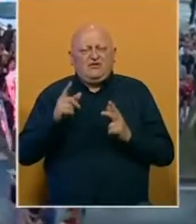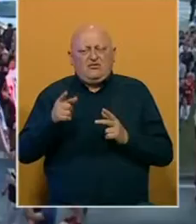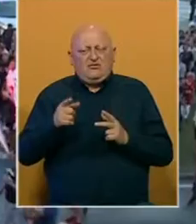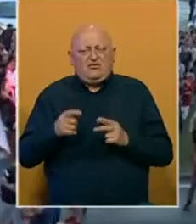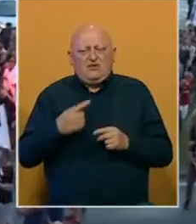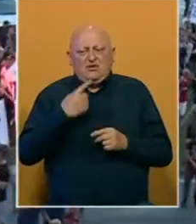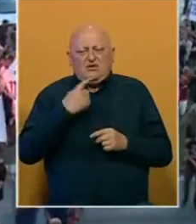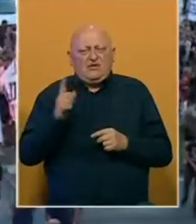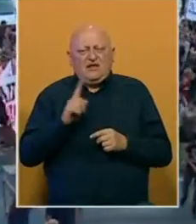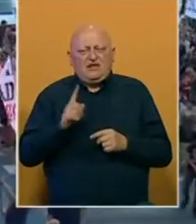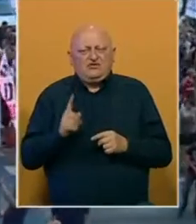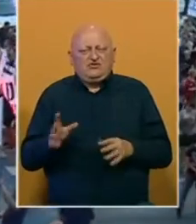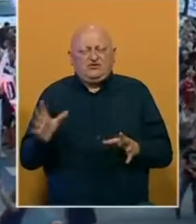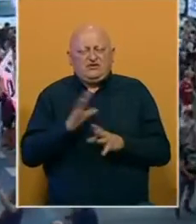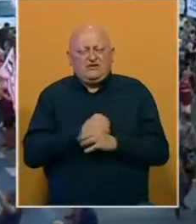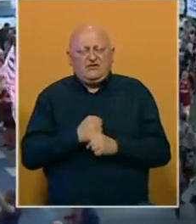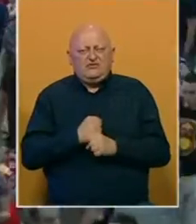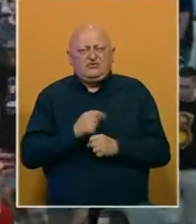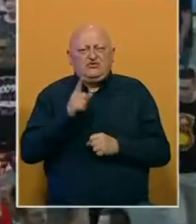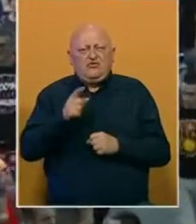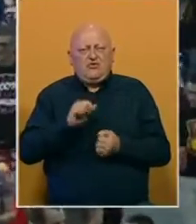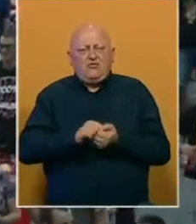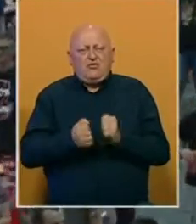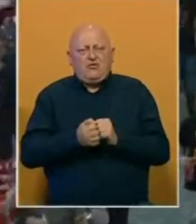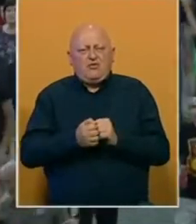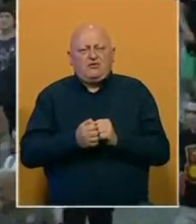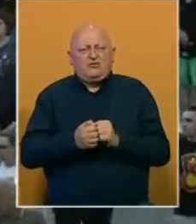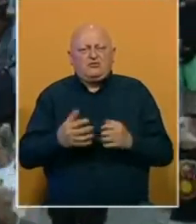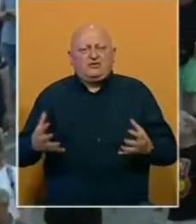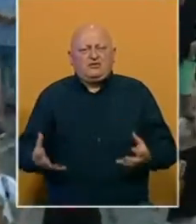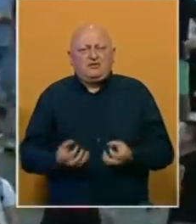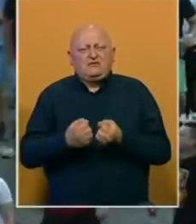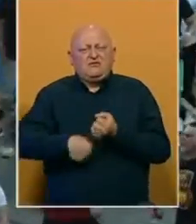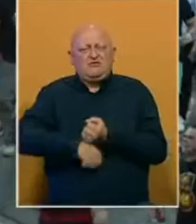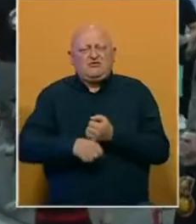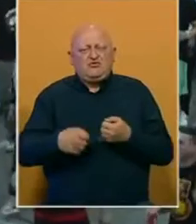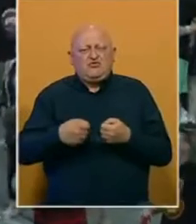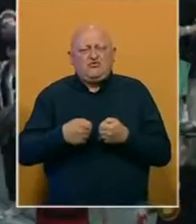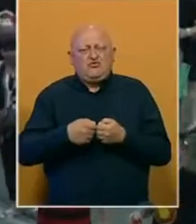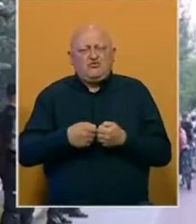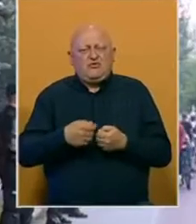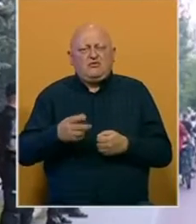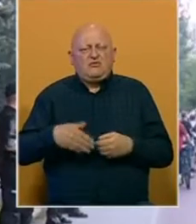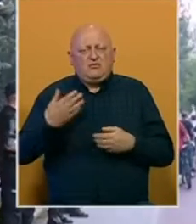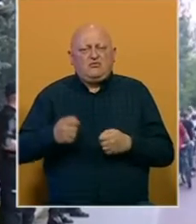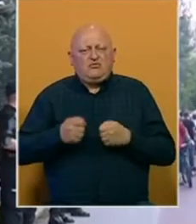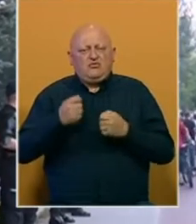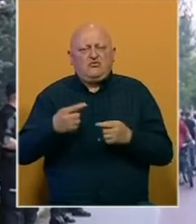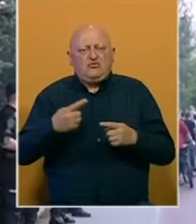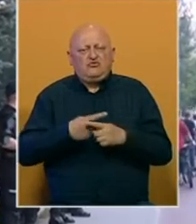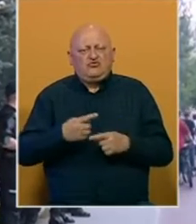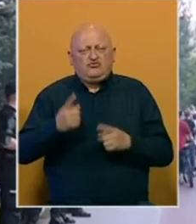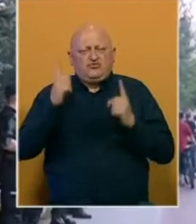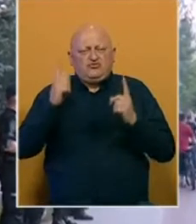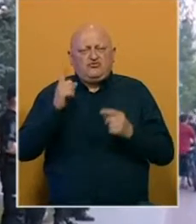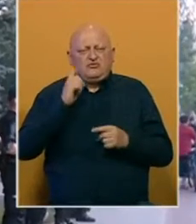ovome se kažu neće zaustaviti u borbi za spas nogometnog kluba Čelika. Ranije je klub podnio tužbu u općenskom